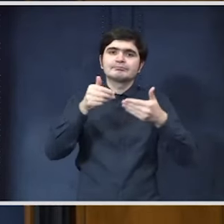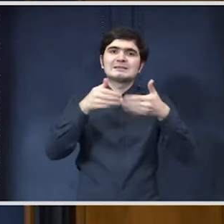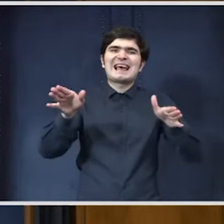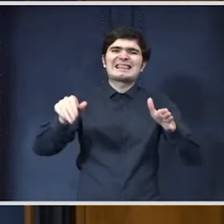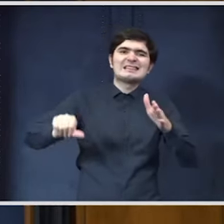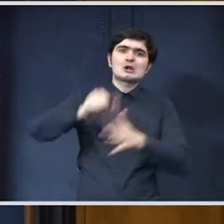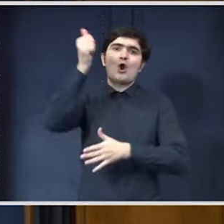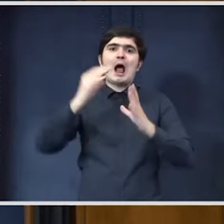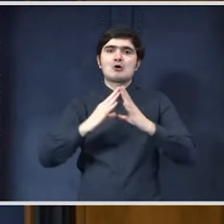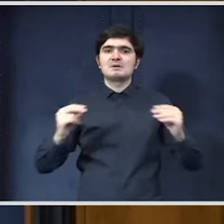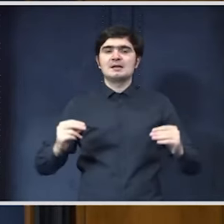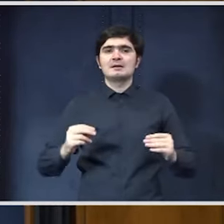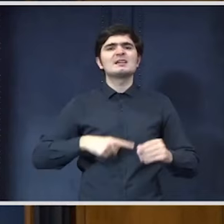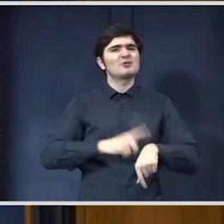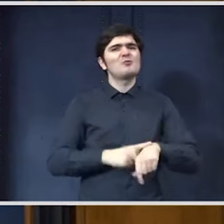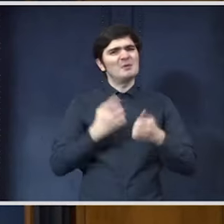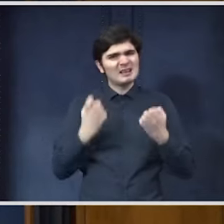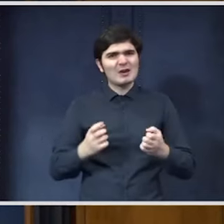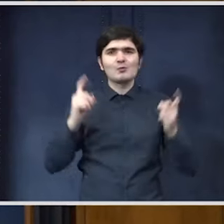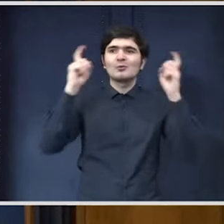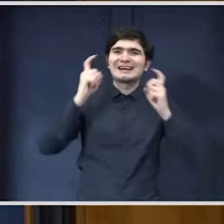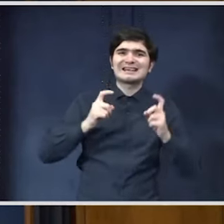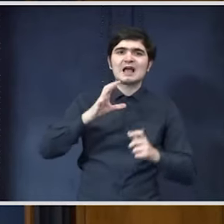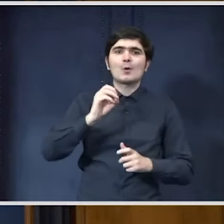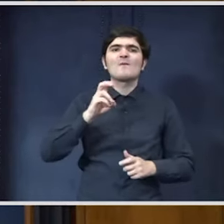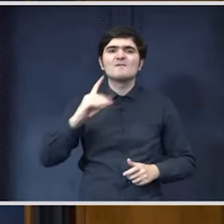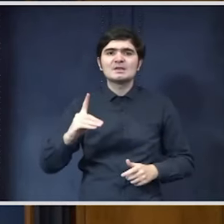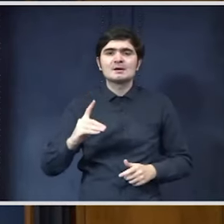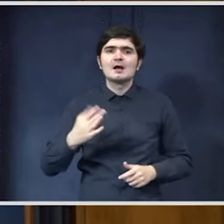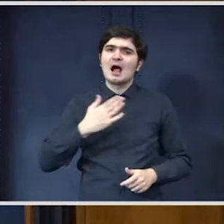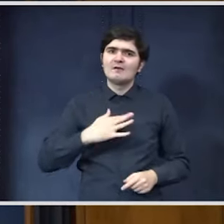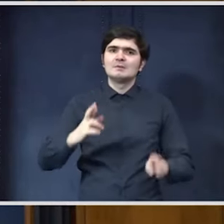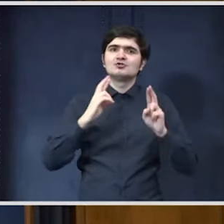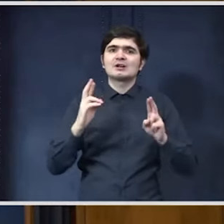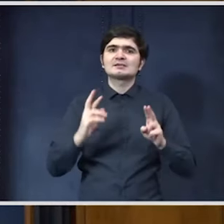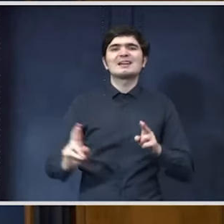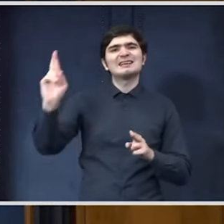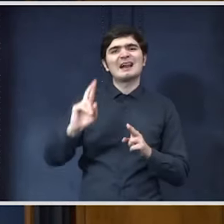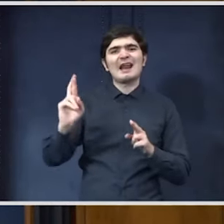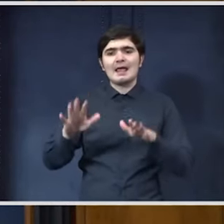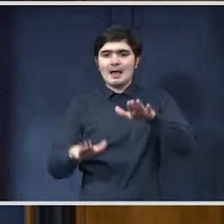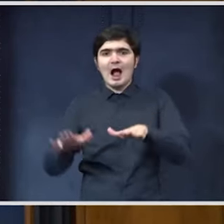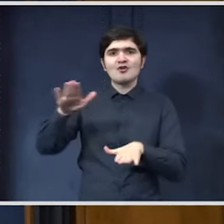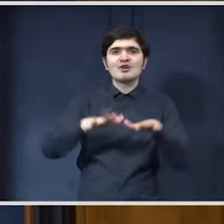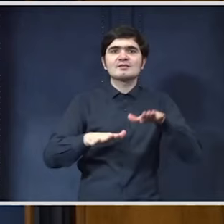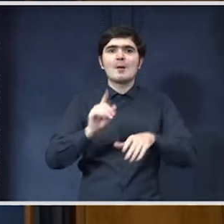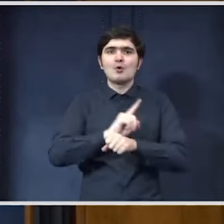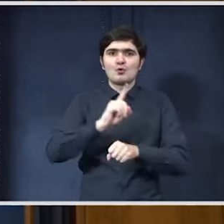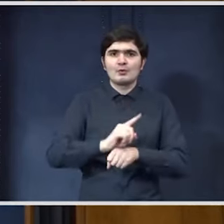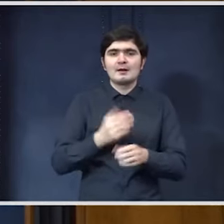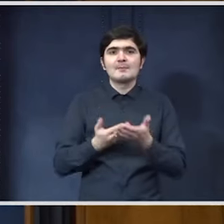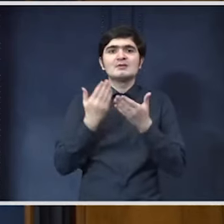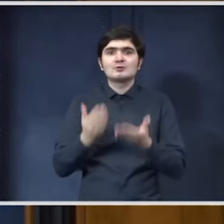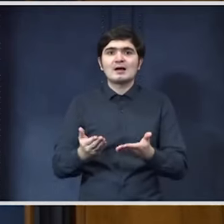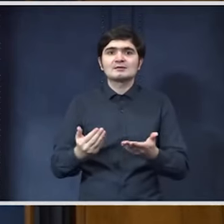Suntem într-un moment deși dificil cu criza COVID în care avem șansa să reașezăm lucrurile pe alte baze. De asta